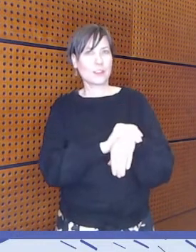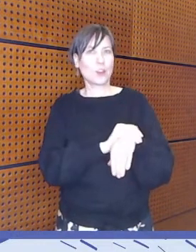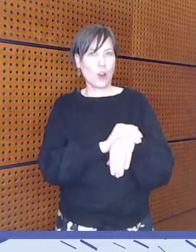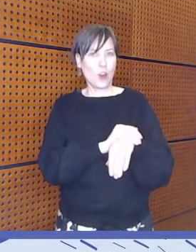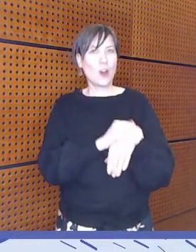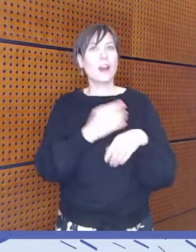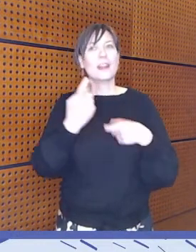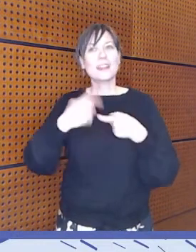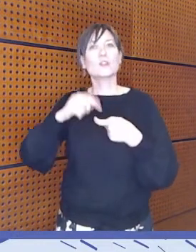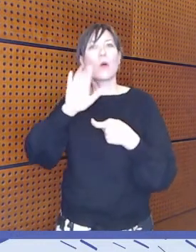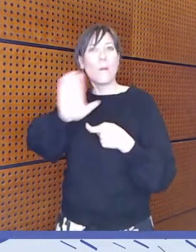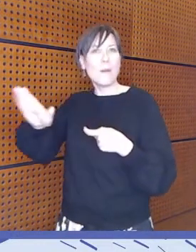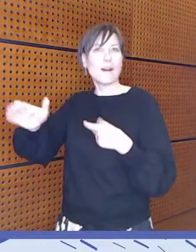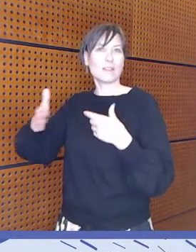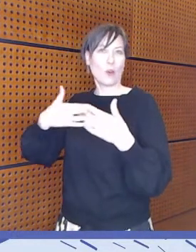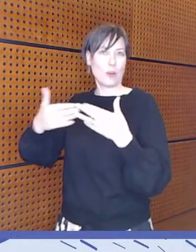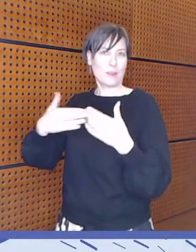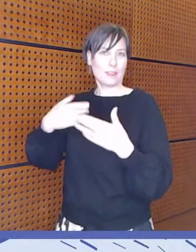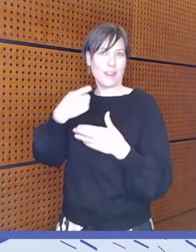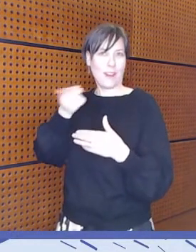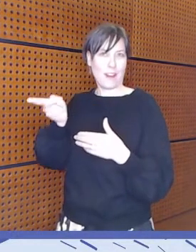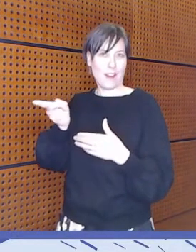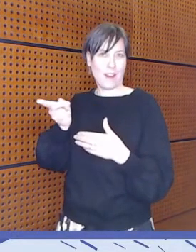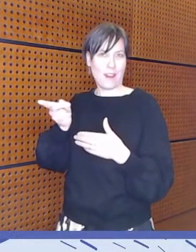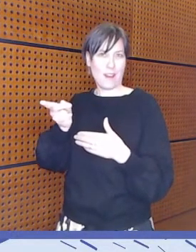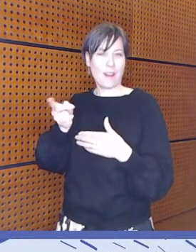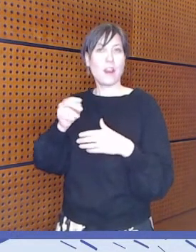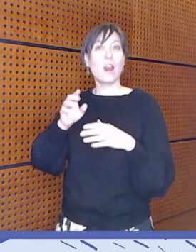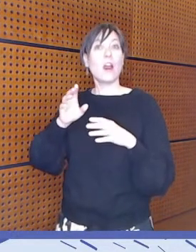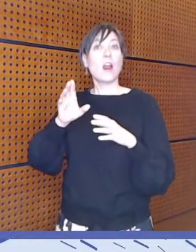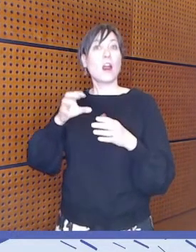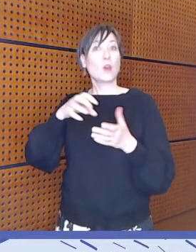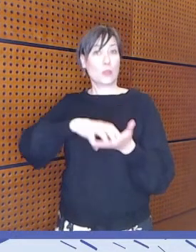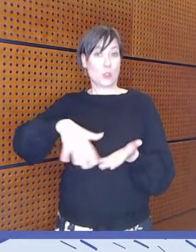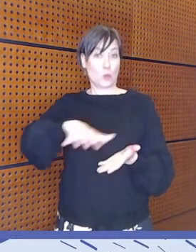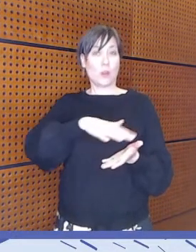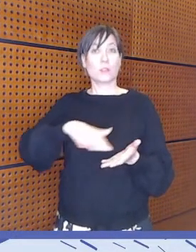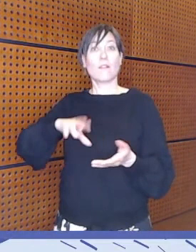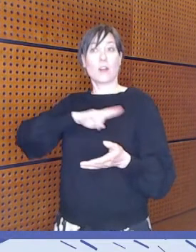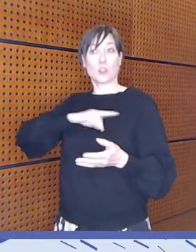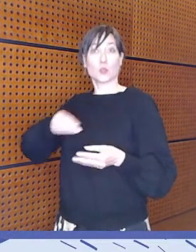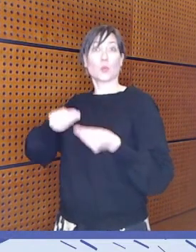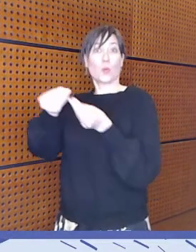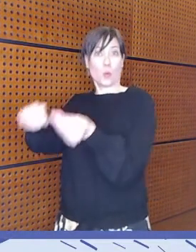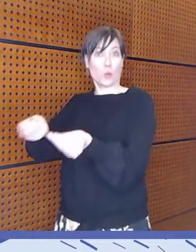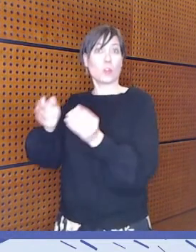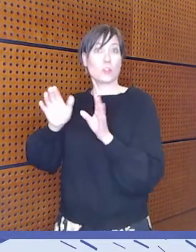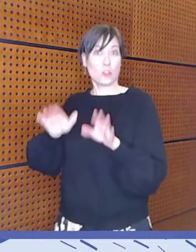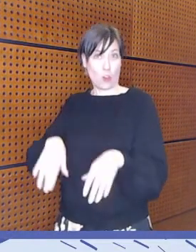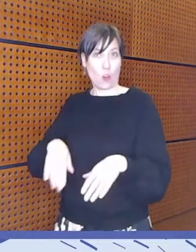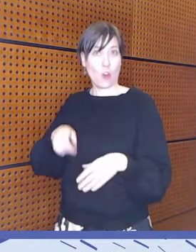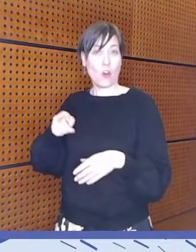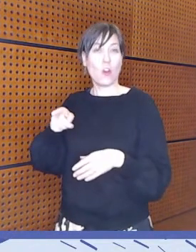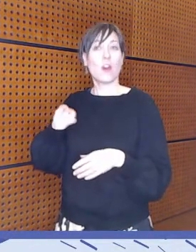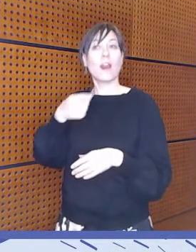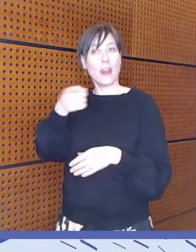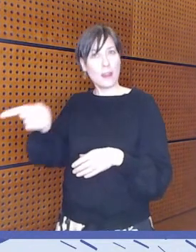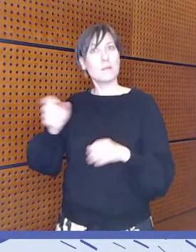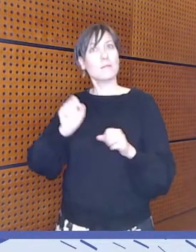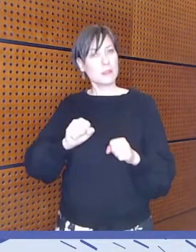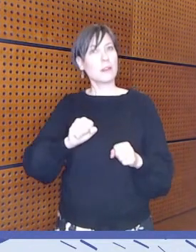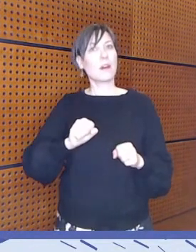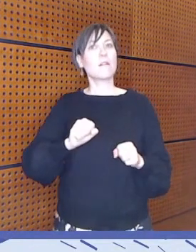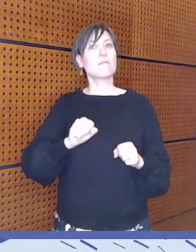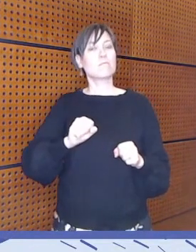toimintaan ja heille on myönnetty vastuuta yhteiskunnallisesti, niin heidän tavallaan on otettava